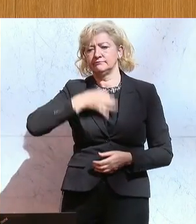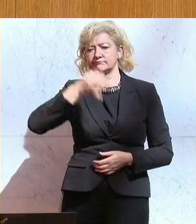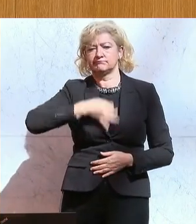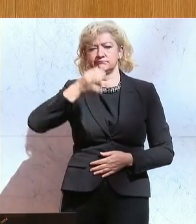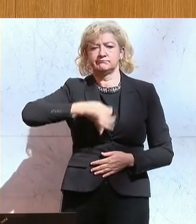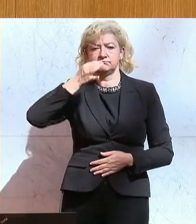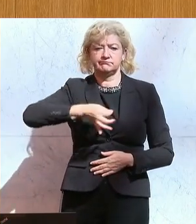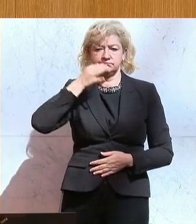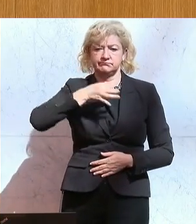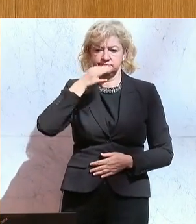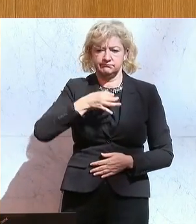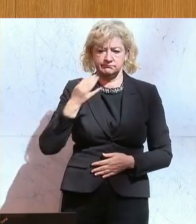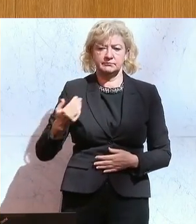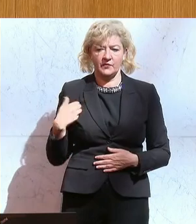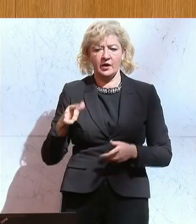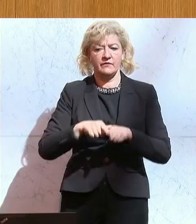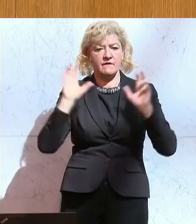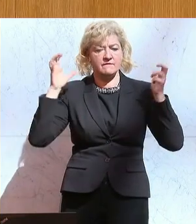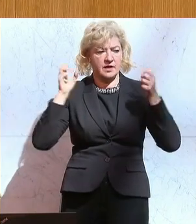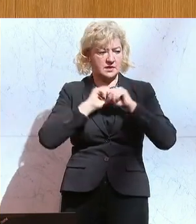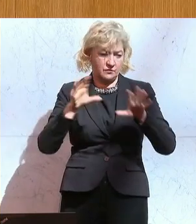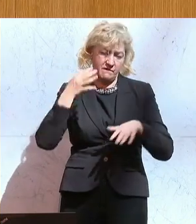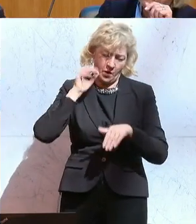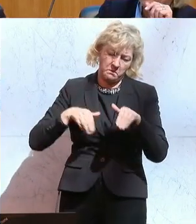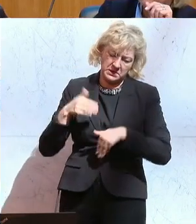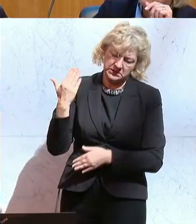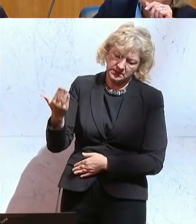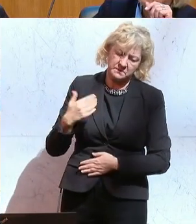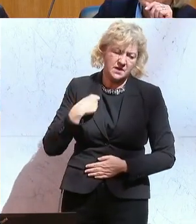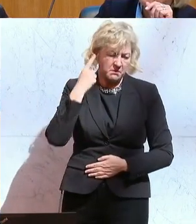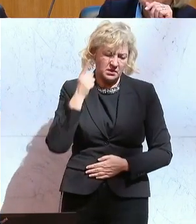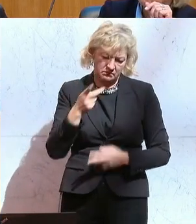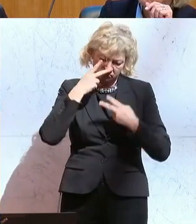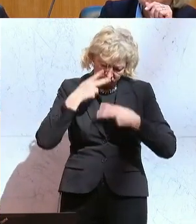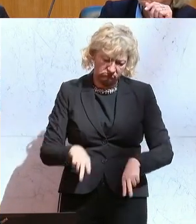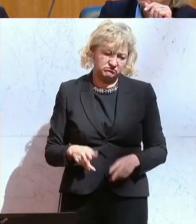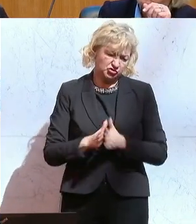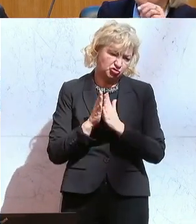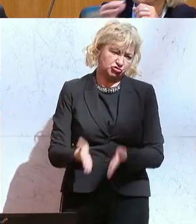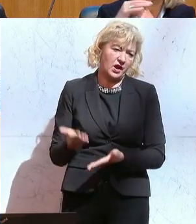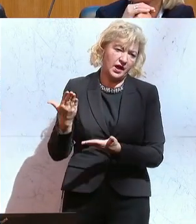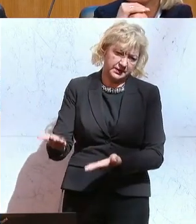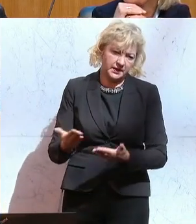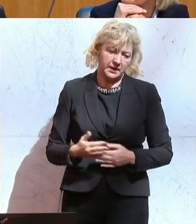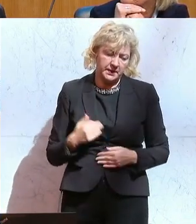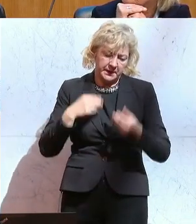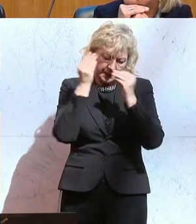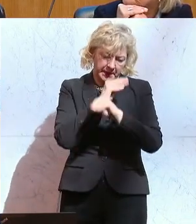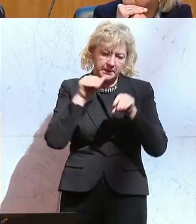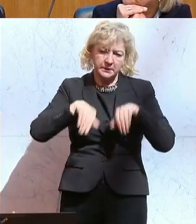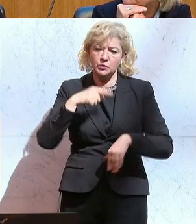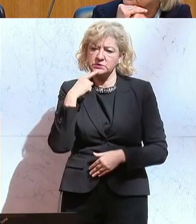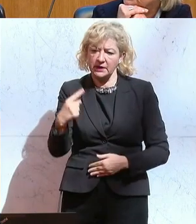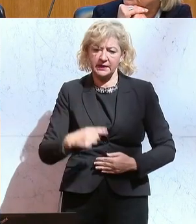Fernsehinterview zu geben. Frau Ministerin, finde es schäbig und schade, muss ich Ihnen hier ganz ehrlich sagen.